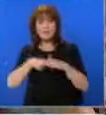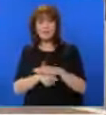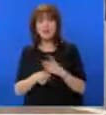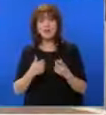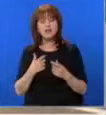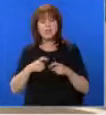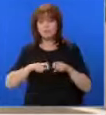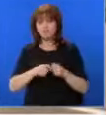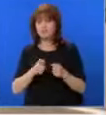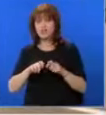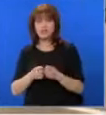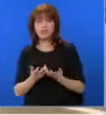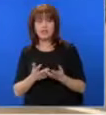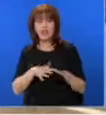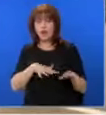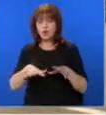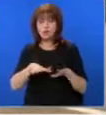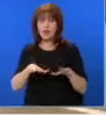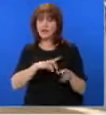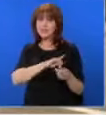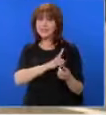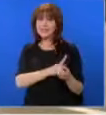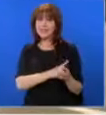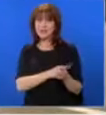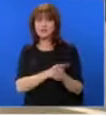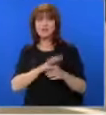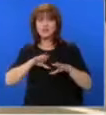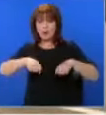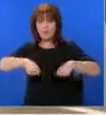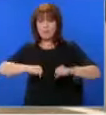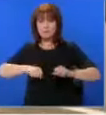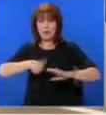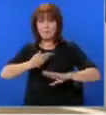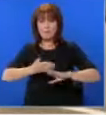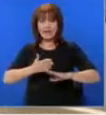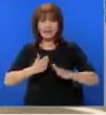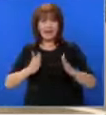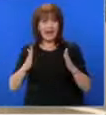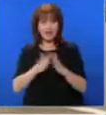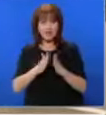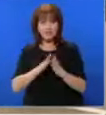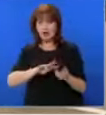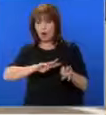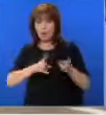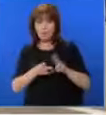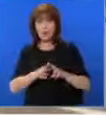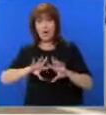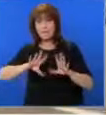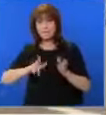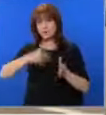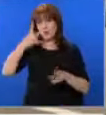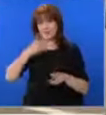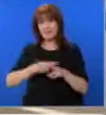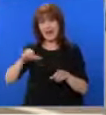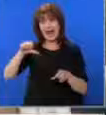щати. Люлееше много силно. Всички мотоциклети пред къщата ни се преобърнаха. Бързо изключих гъста и